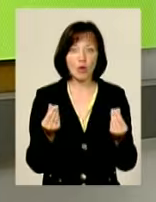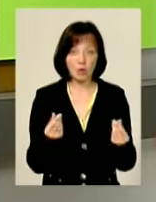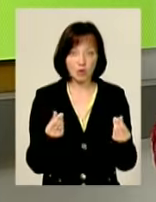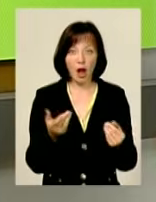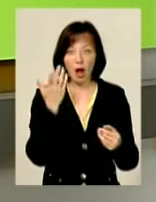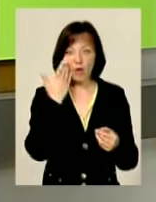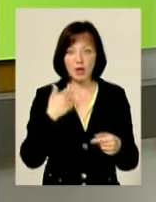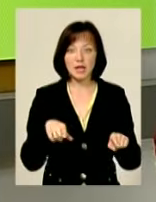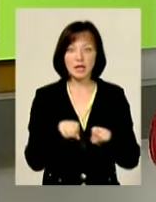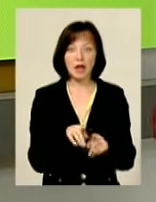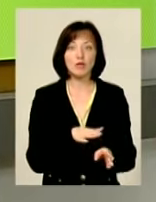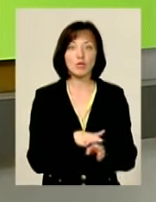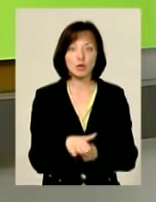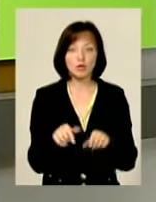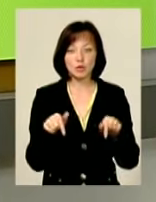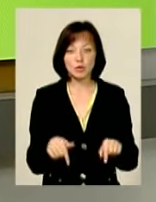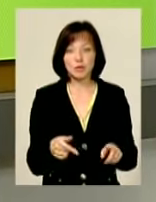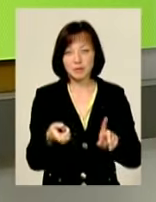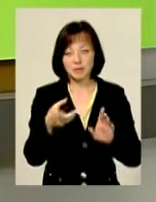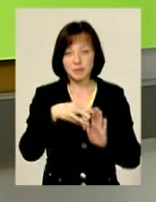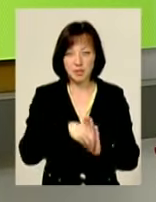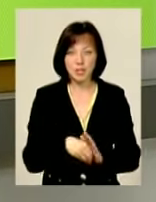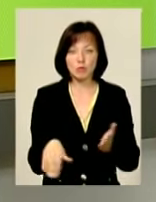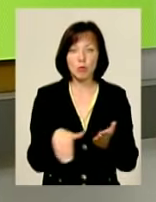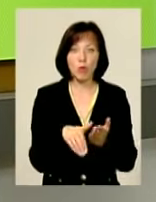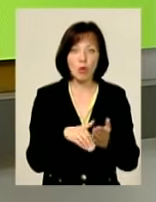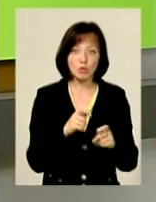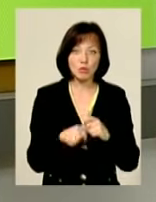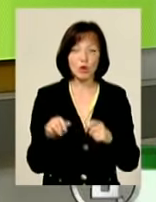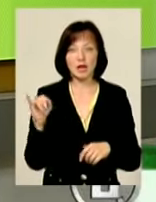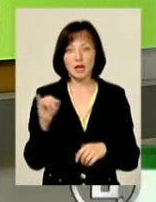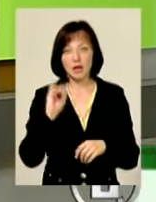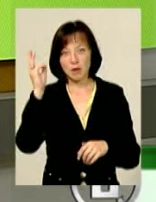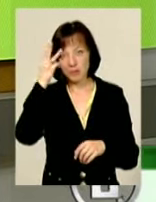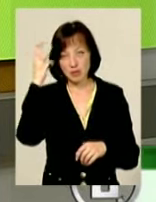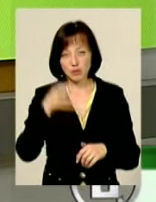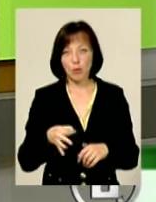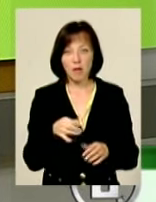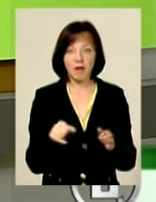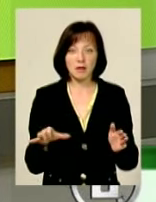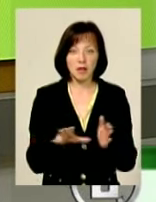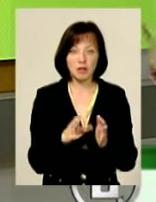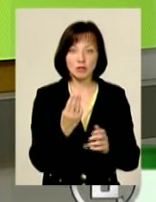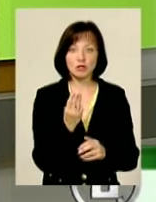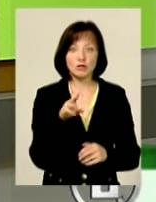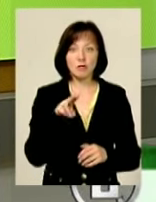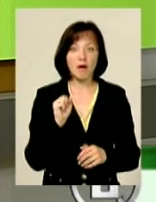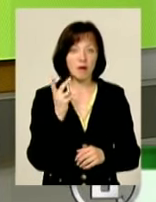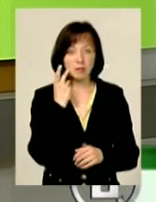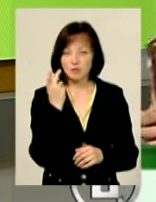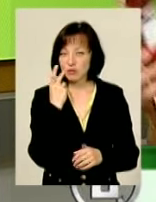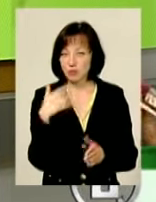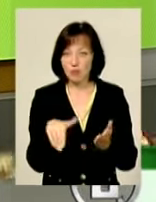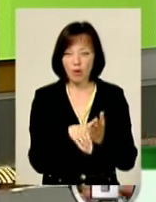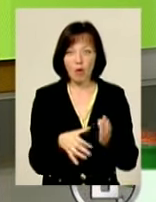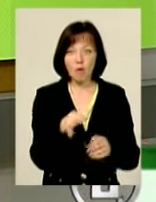А коли вже так відбулося, то вже тут підтягнулися і спонсори, і Хмельницьк Обленерго, пан Шпак завжди допомагав,